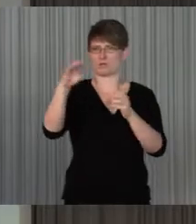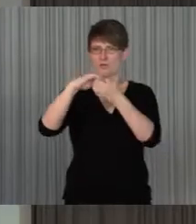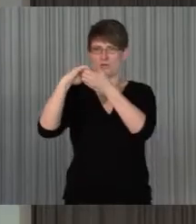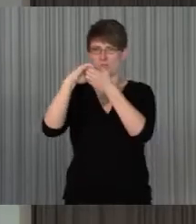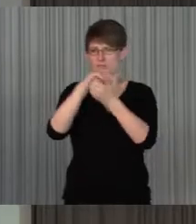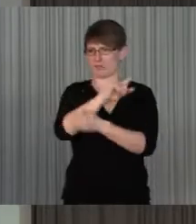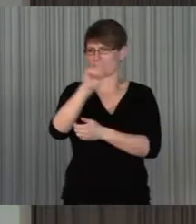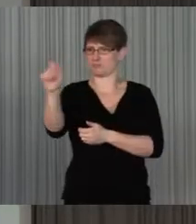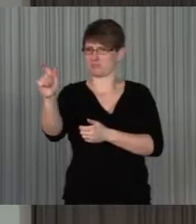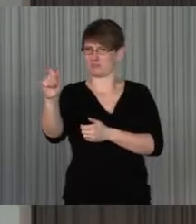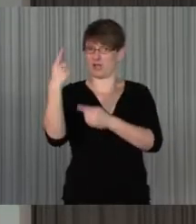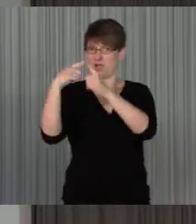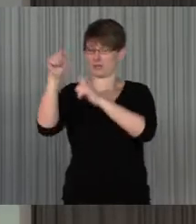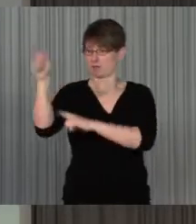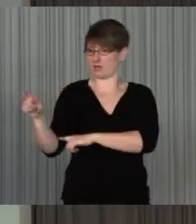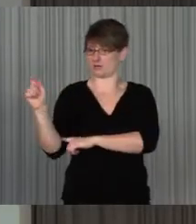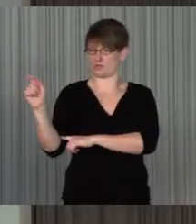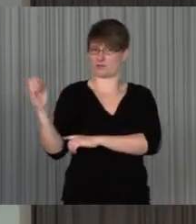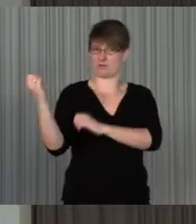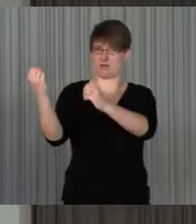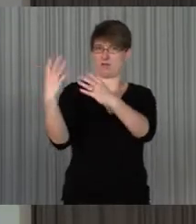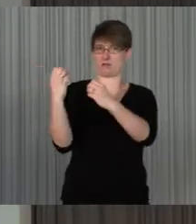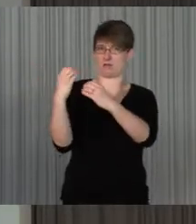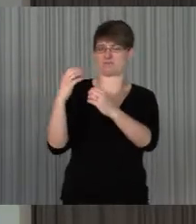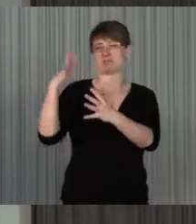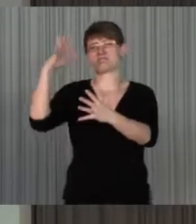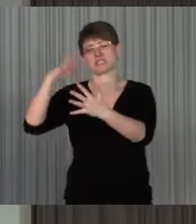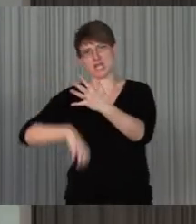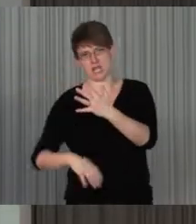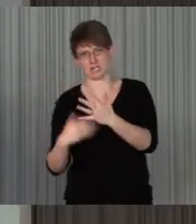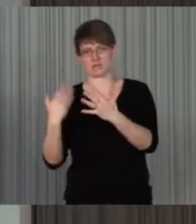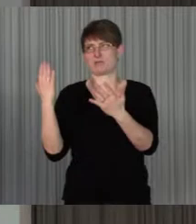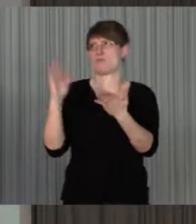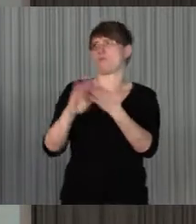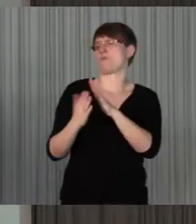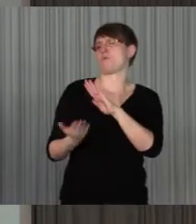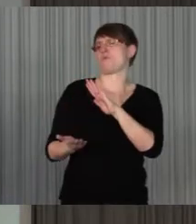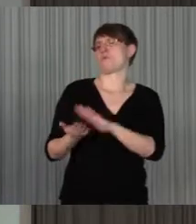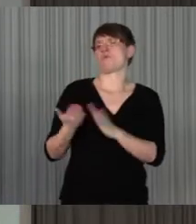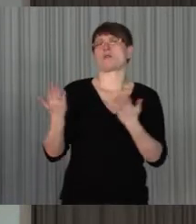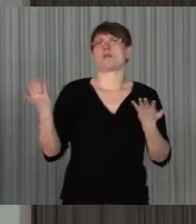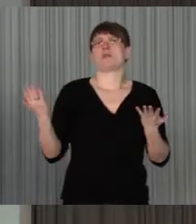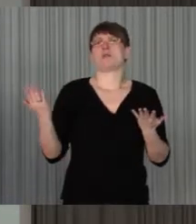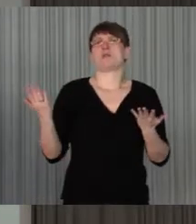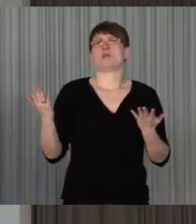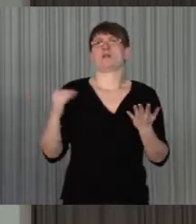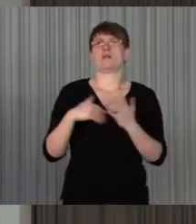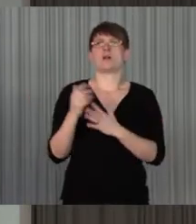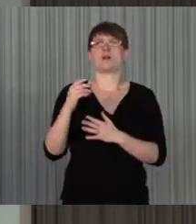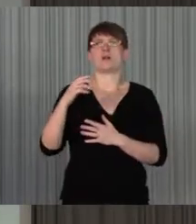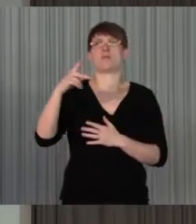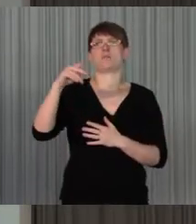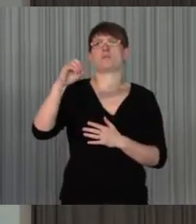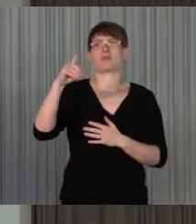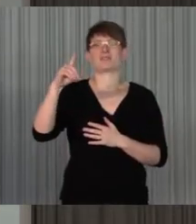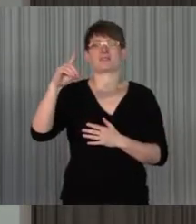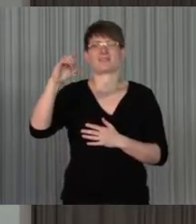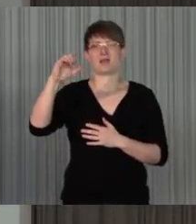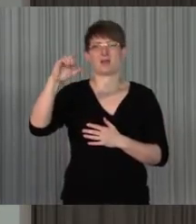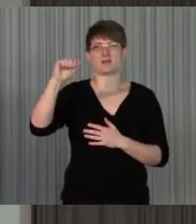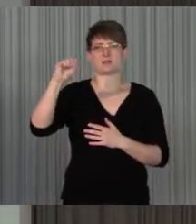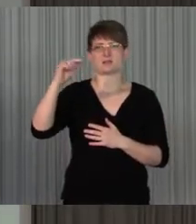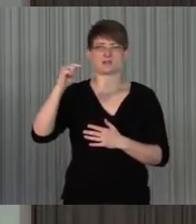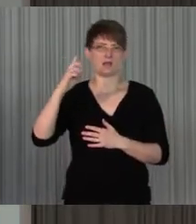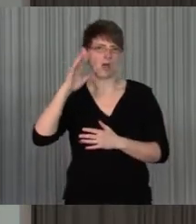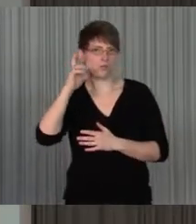anderes erklärt ist, zwar in Text oder in, sozusagen als Podcast, in Audio oder